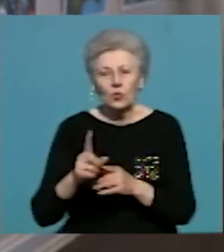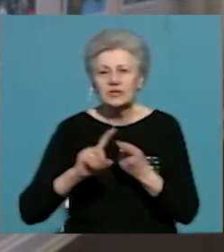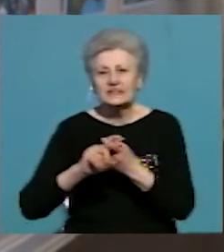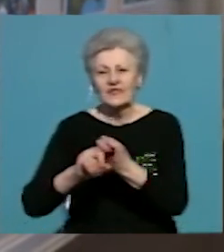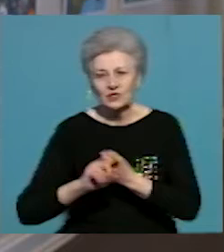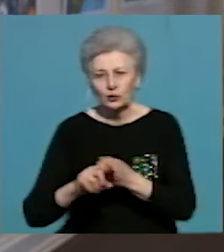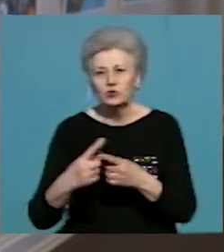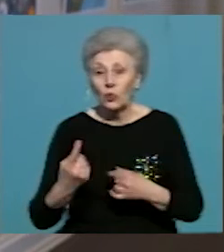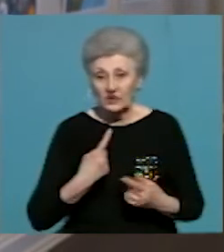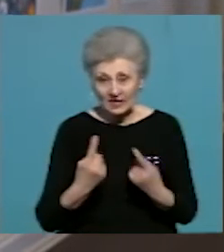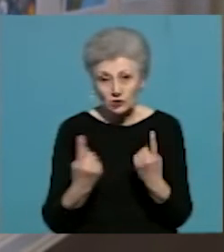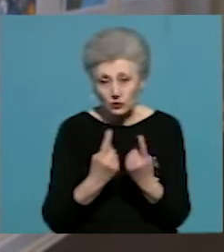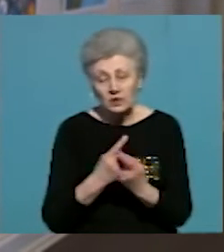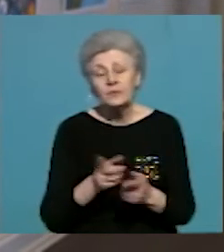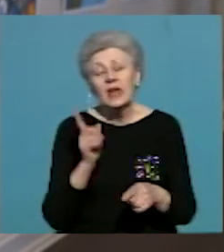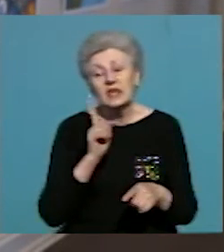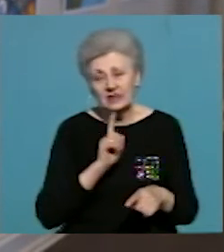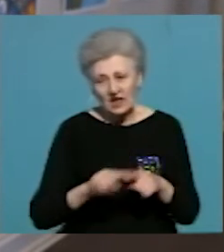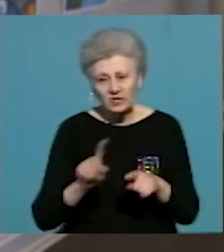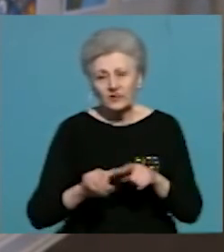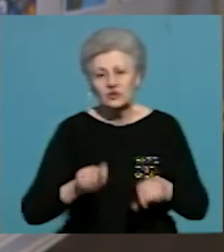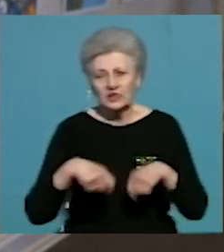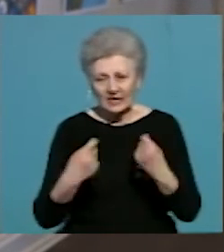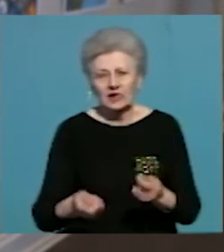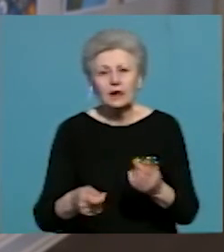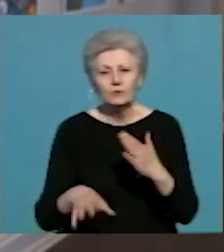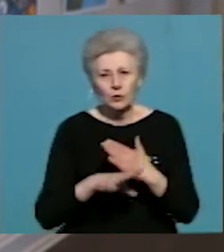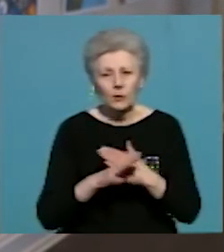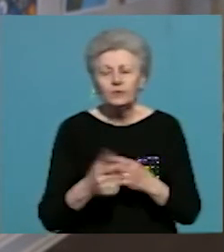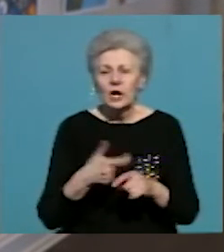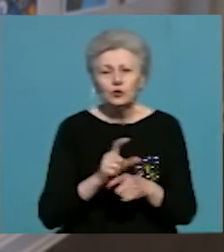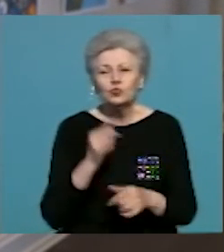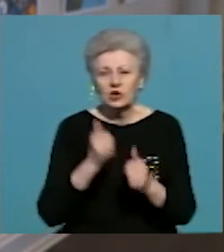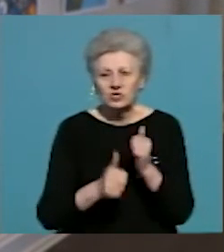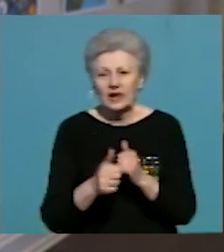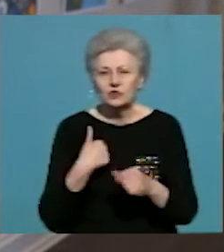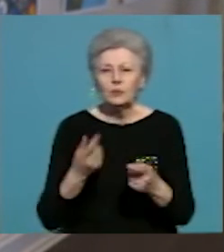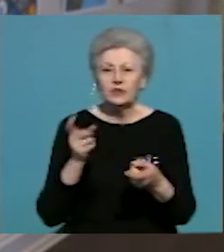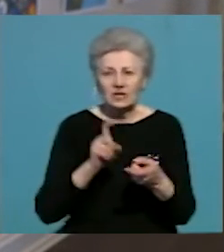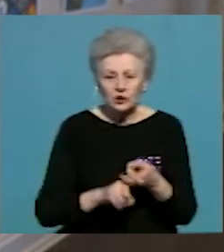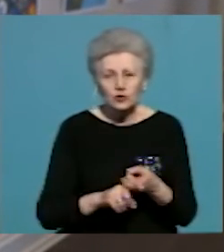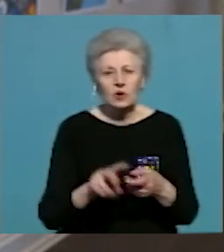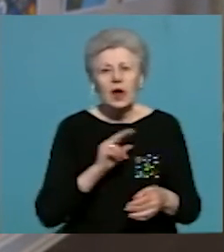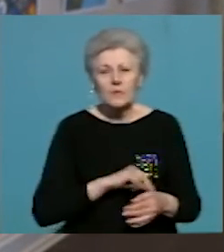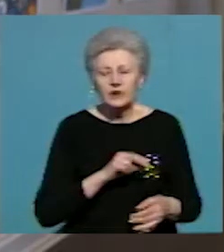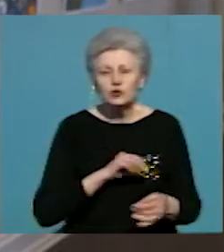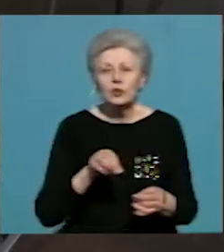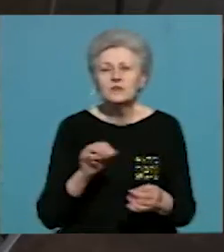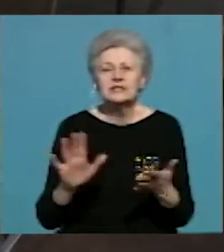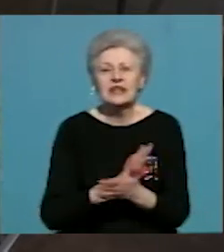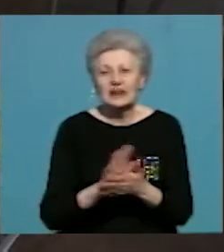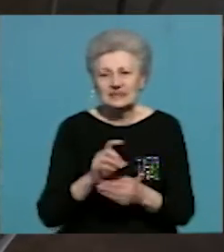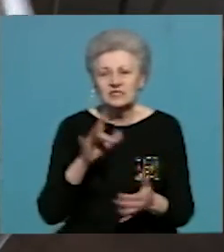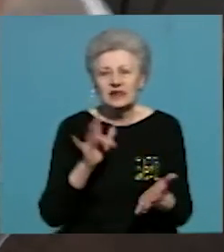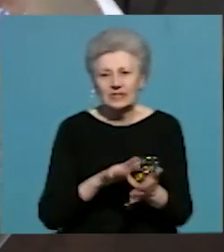і намагаємося якнайшвидше надати допомогу. Дуже часто підключаємо і співпрацюємо зі стерилізаційним центром.